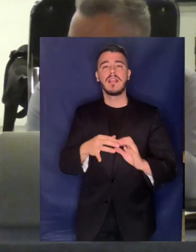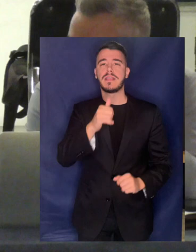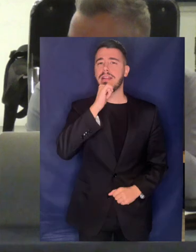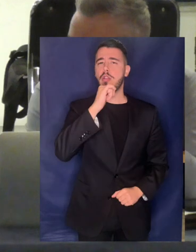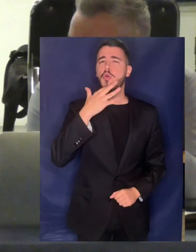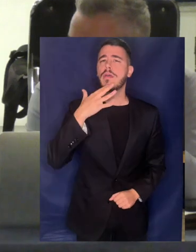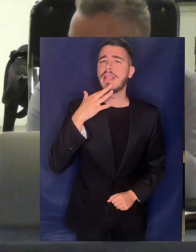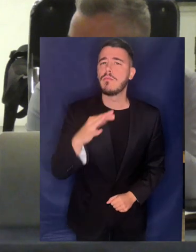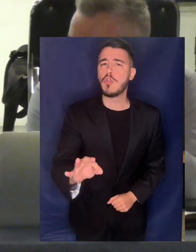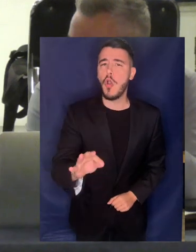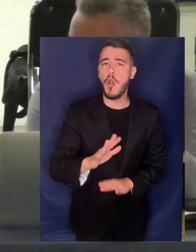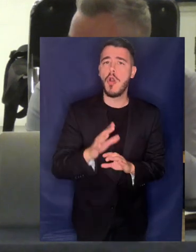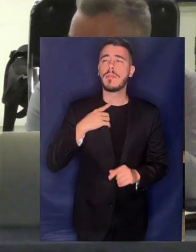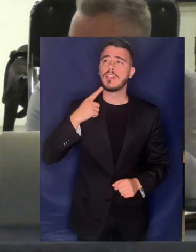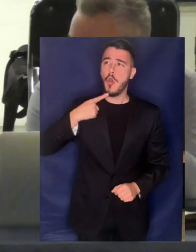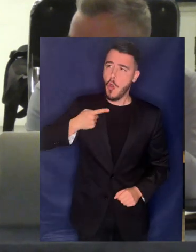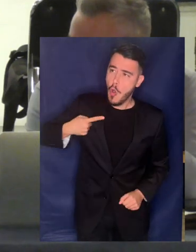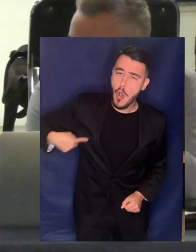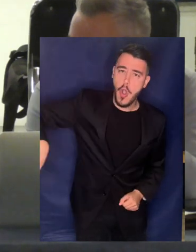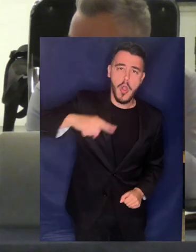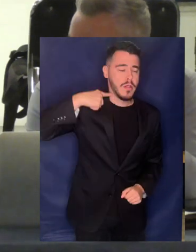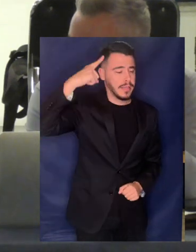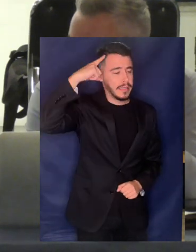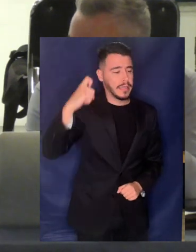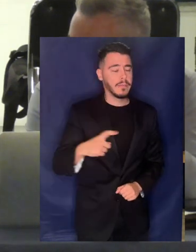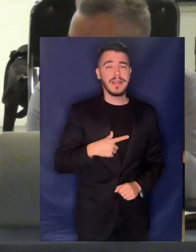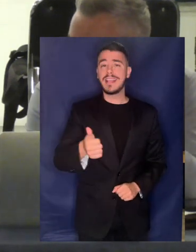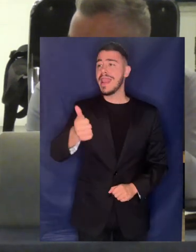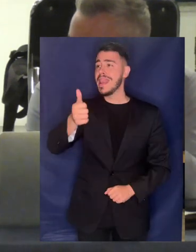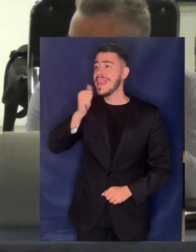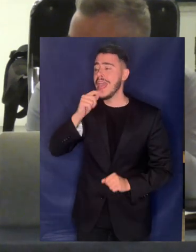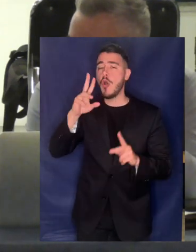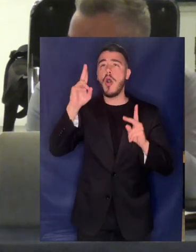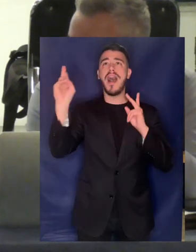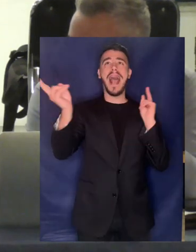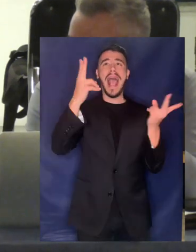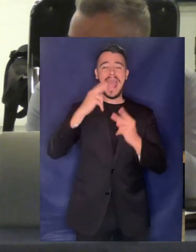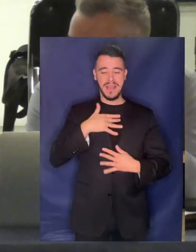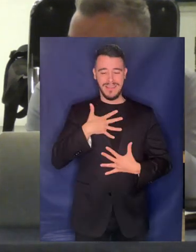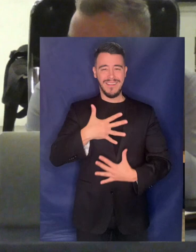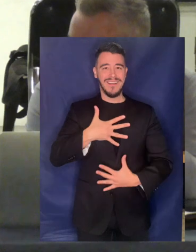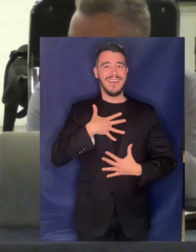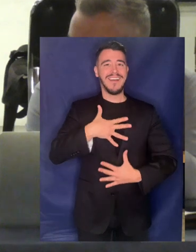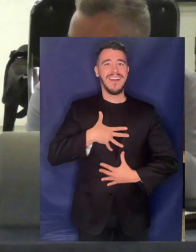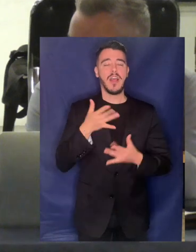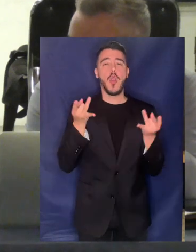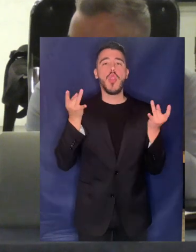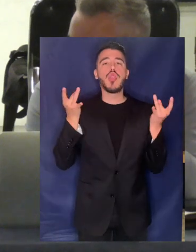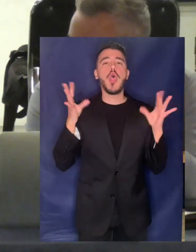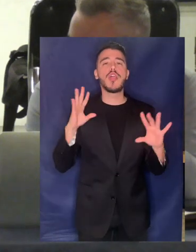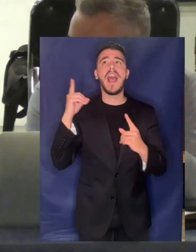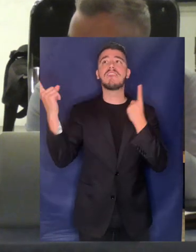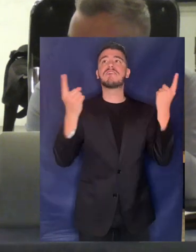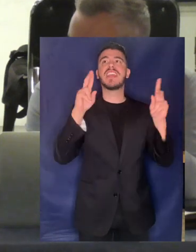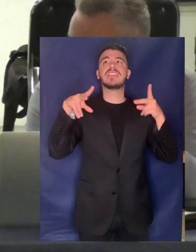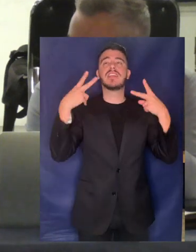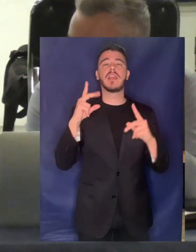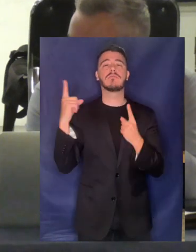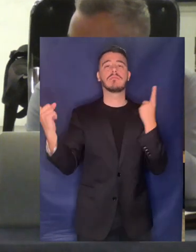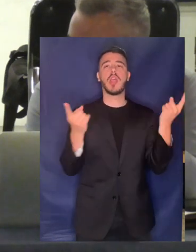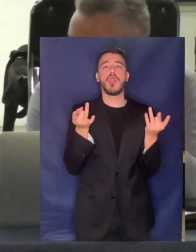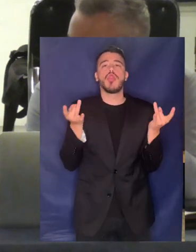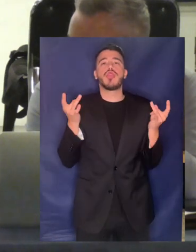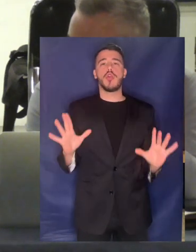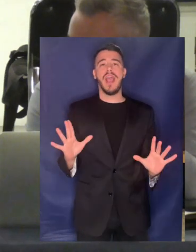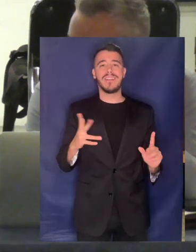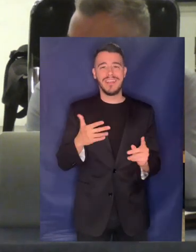ευρεωμένη αντίληψη ότι το νερό όπως και ο αέρας είναι δημόσιο αγαθό Αυτή την αντίληψη αποτυπώνουν οι αποφάσεις